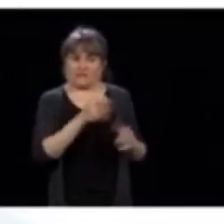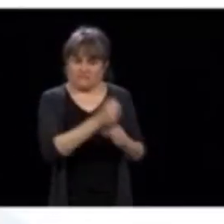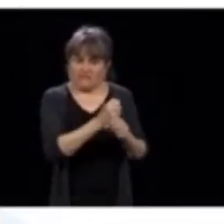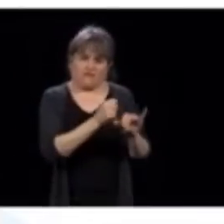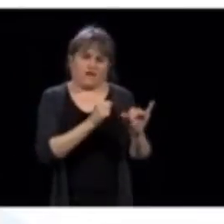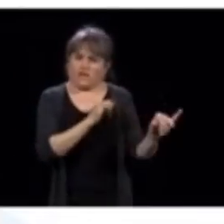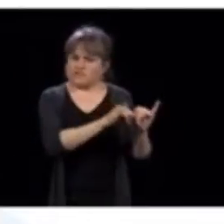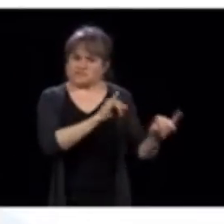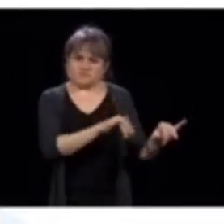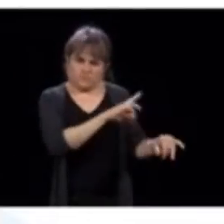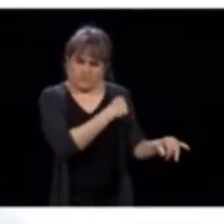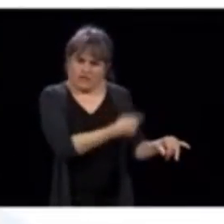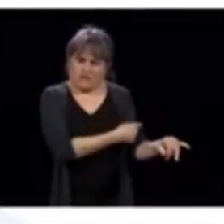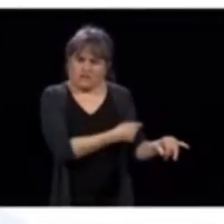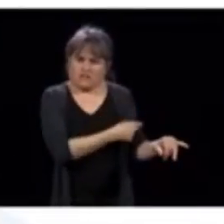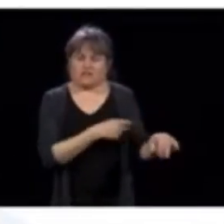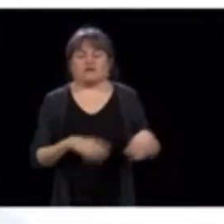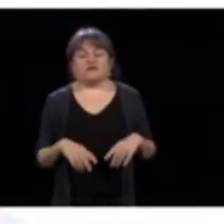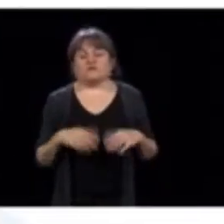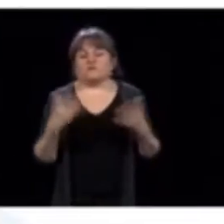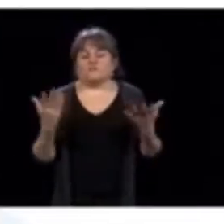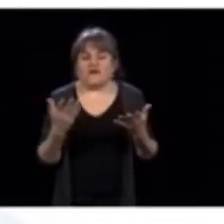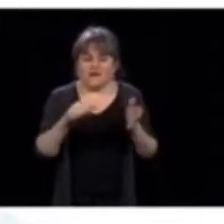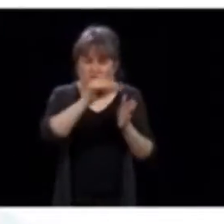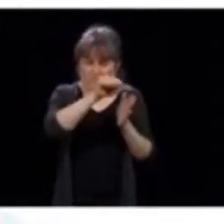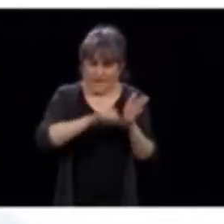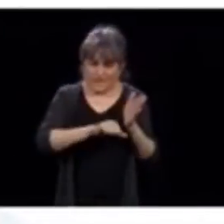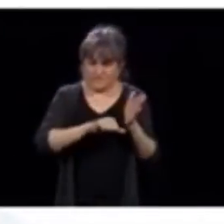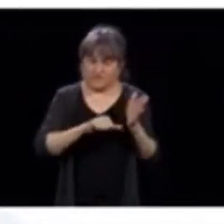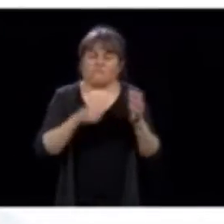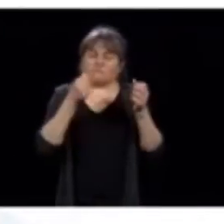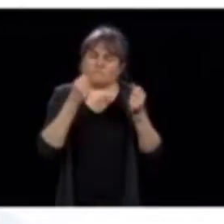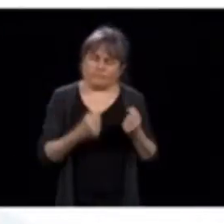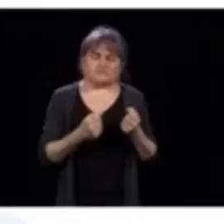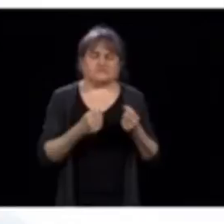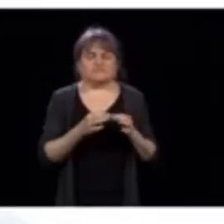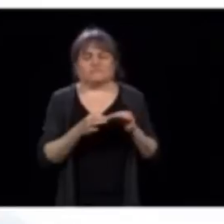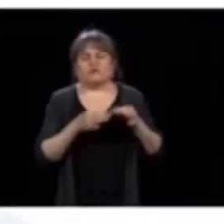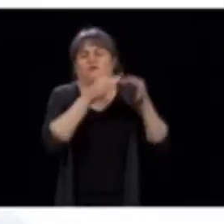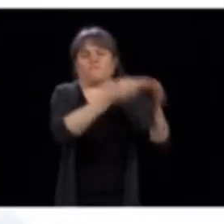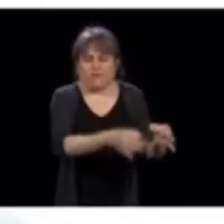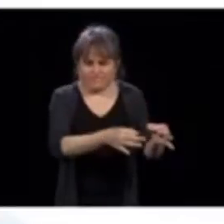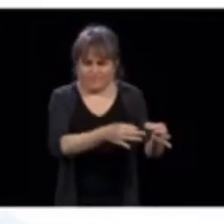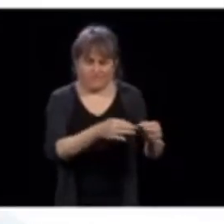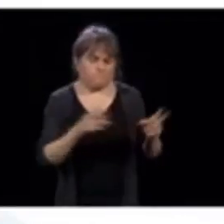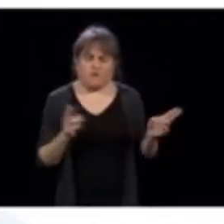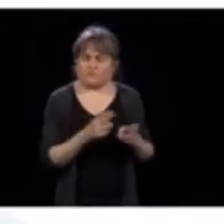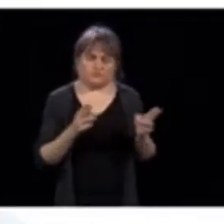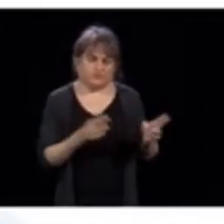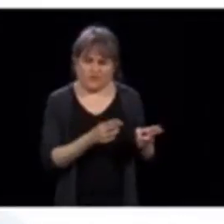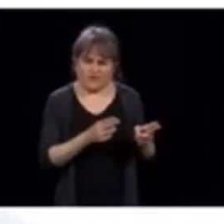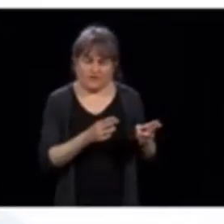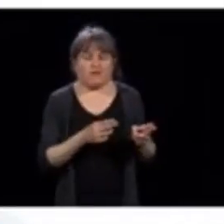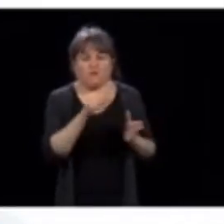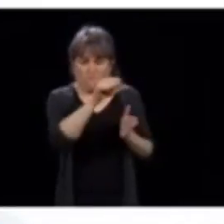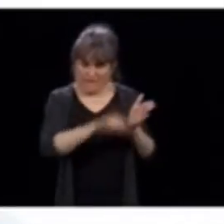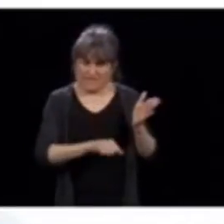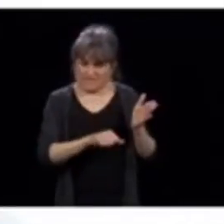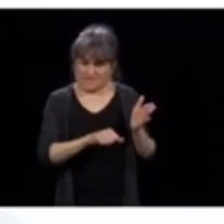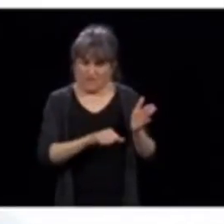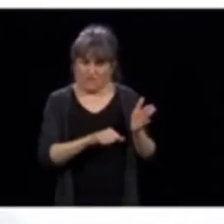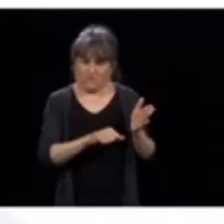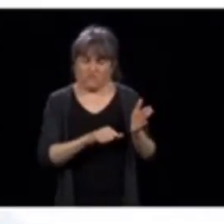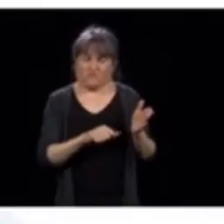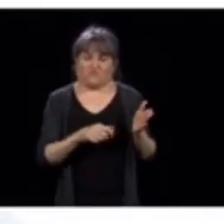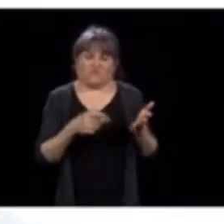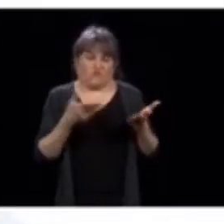le gros morceau d'ailleurs, ce sont les chirurgies électives, alors qu'ils n'ont pas repris et qu ne reprendront pas à ce moment-ci. Quand on dit